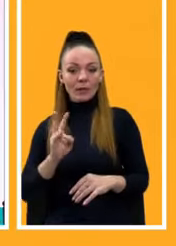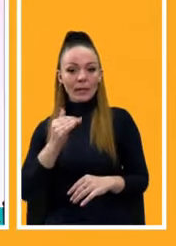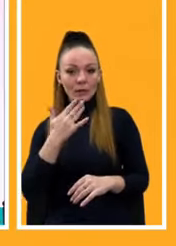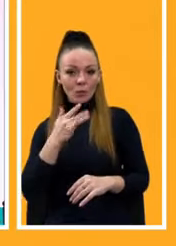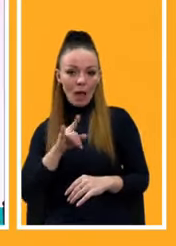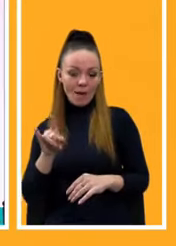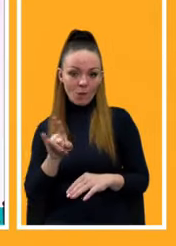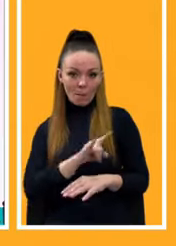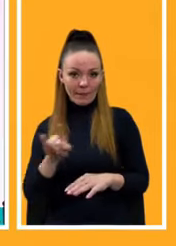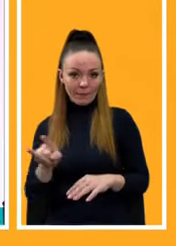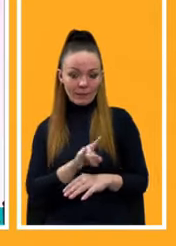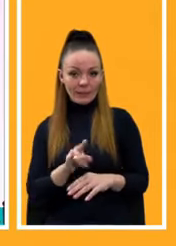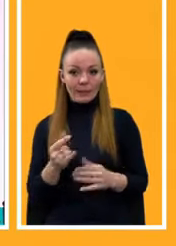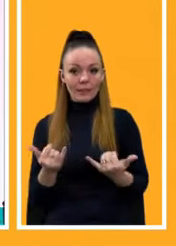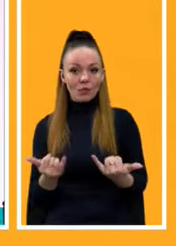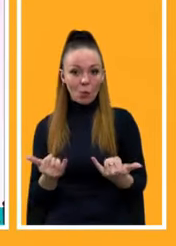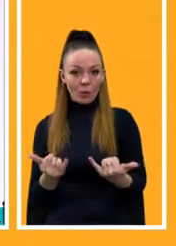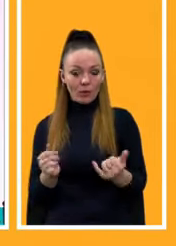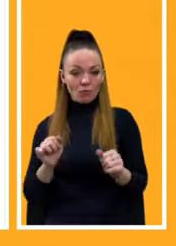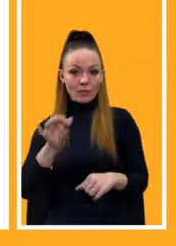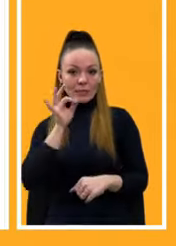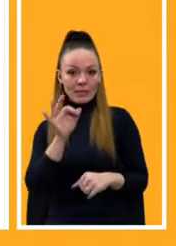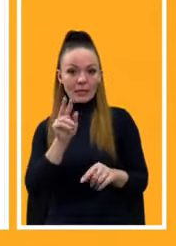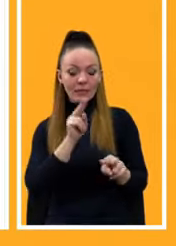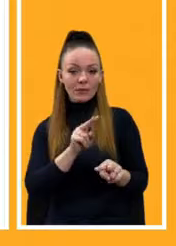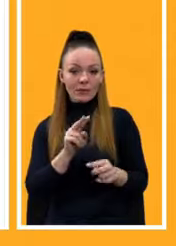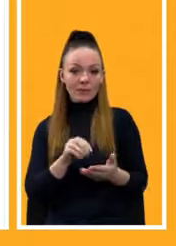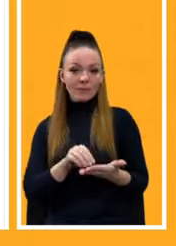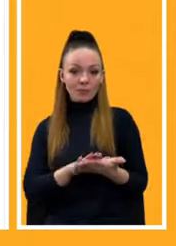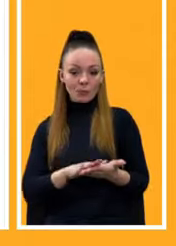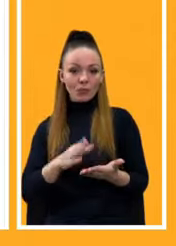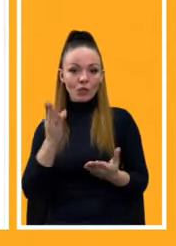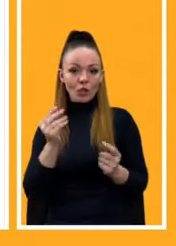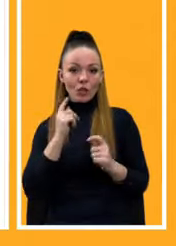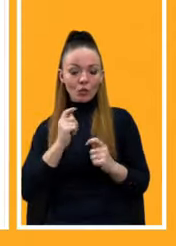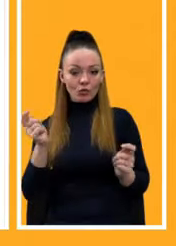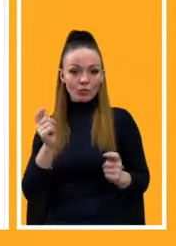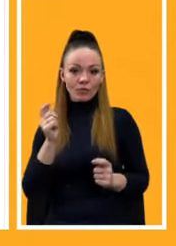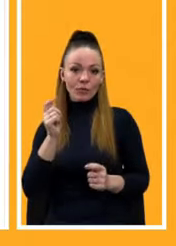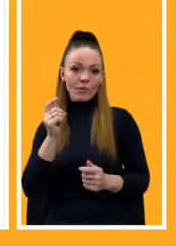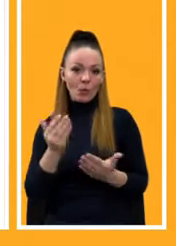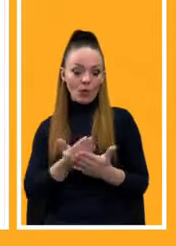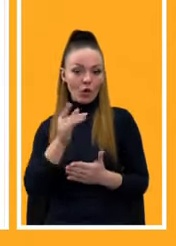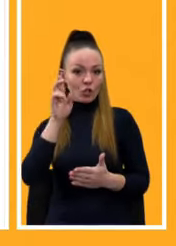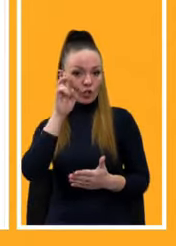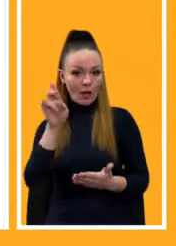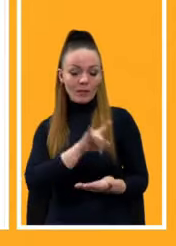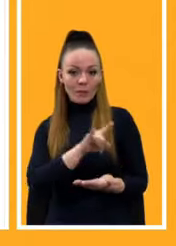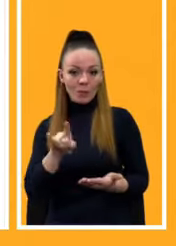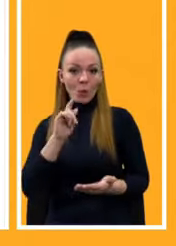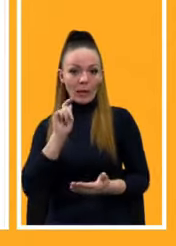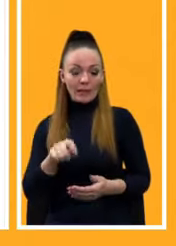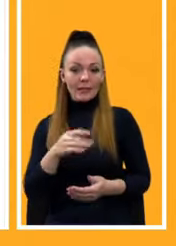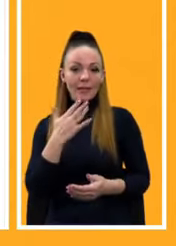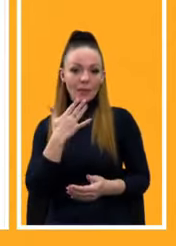авіперевізник. Так, ми сьогодні, можна сказати, святкуємо День народження нового українського державного перевізника. Його назва – це Українські національні